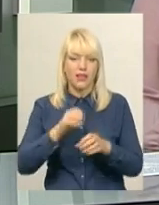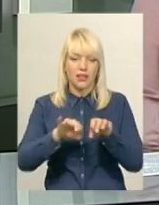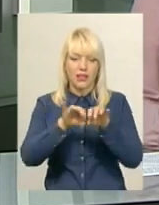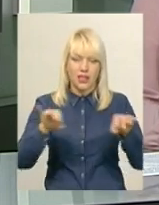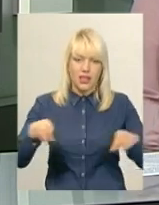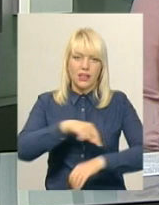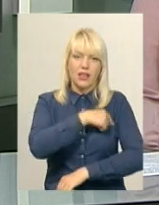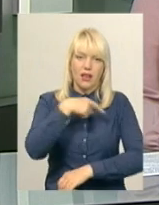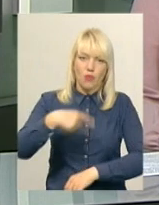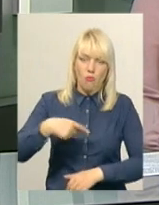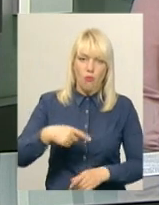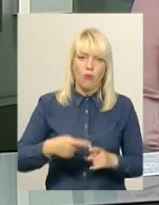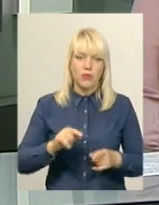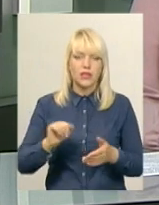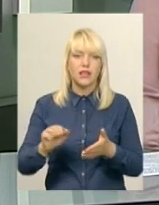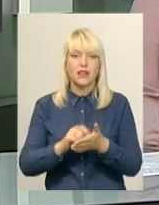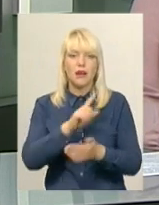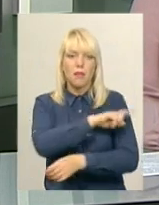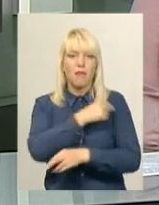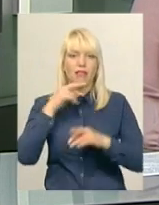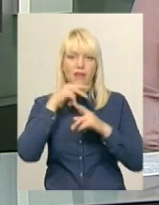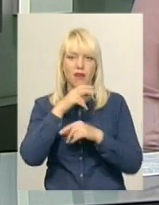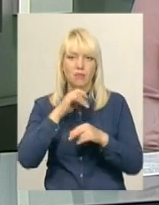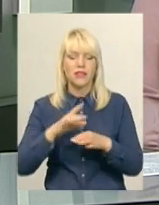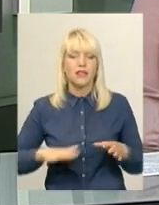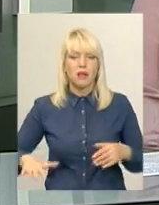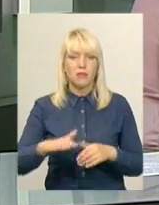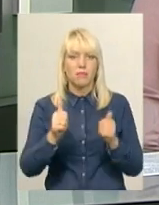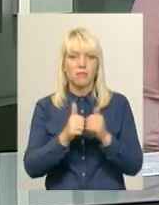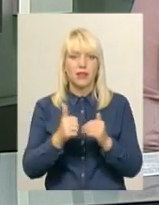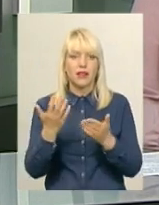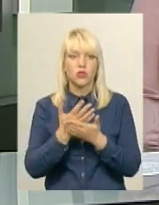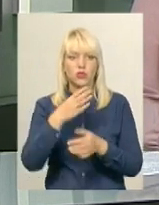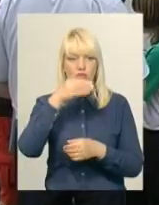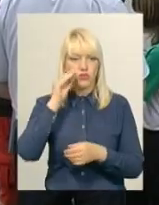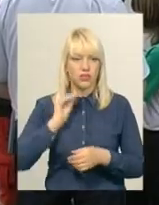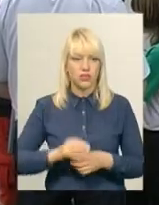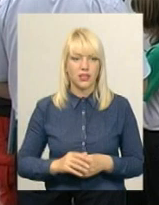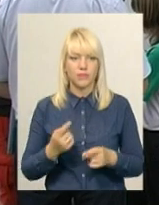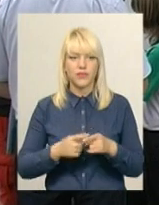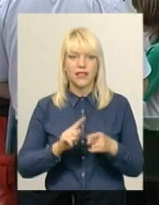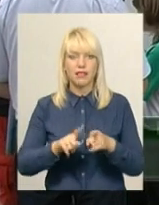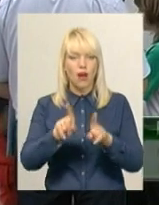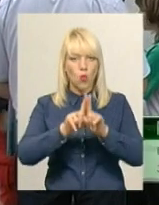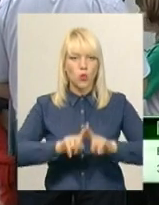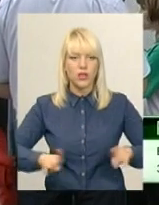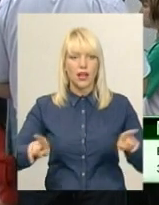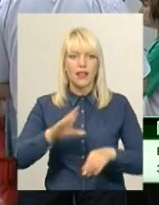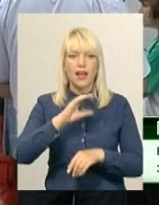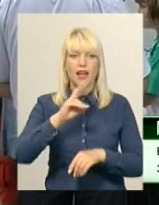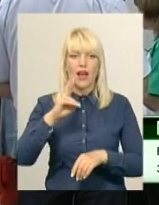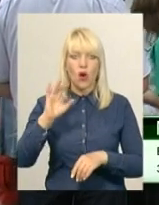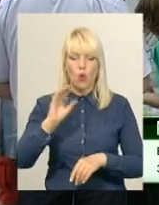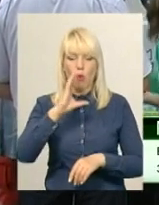термометри та медикаменти на майданчику біля дитячого світу. Більше розповість Тетяна Пресекар. Це є унікальний екобус